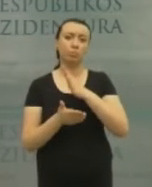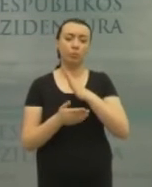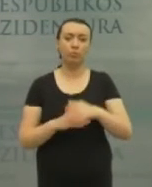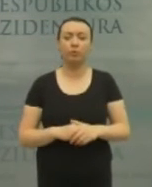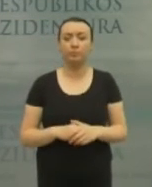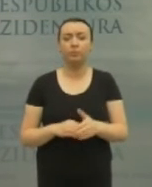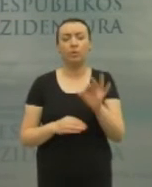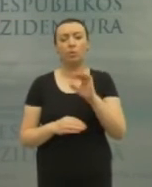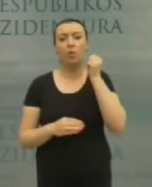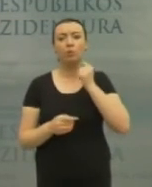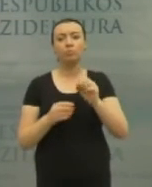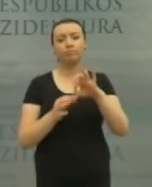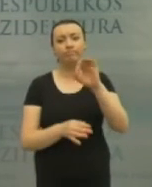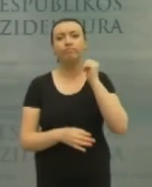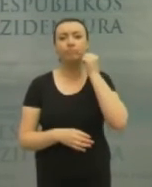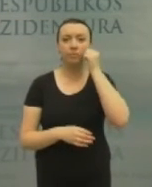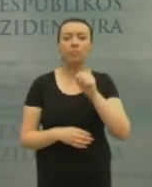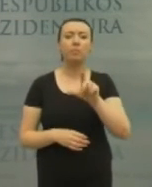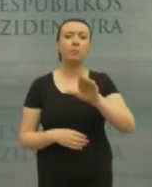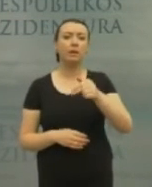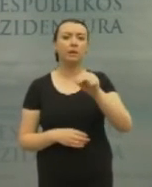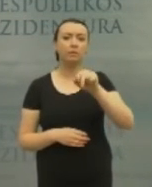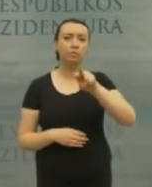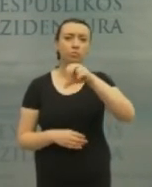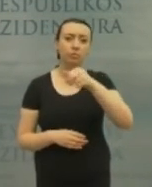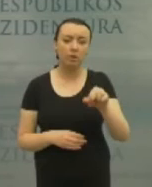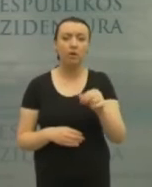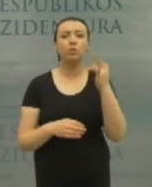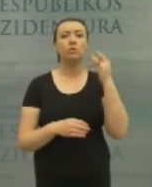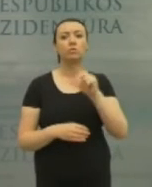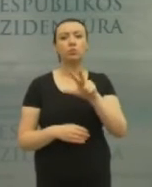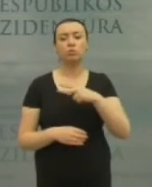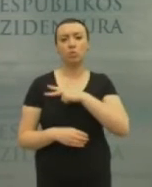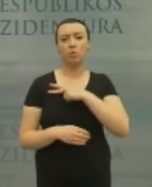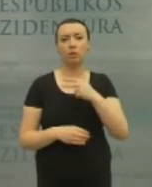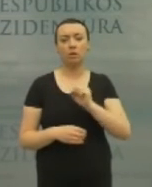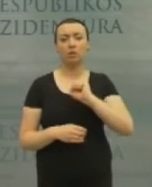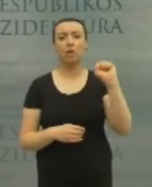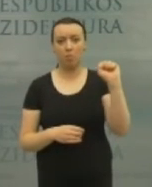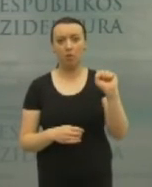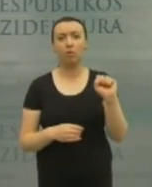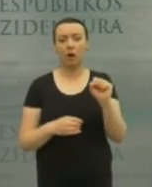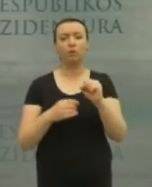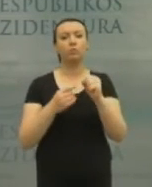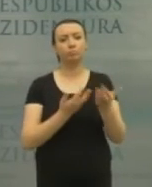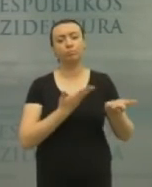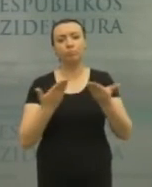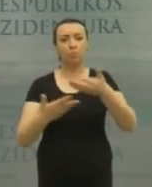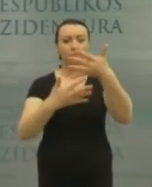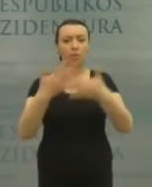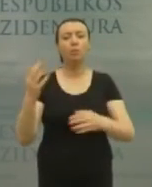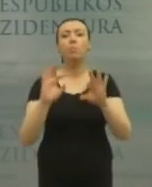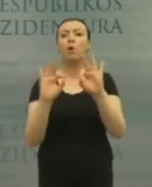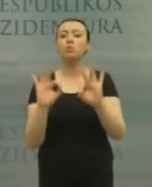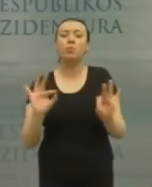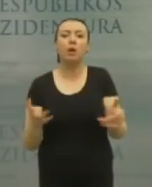Čia konkrečiai norėčiau padėkoti gerbiamai Viliai Blinkėvičiūtėjui, už tai, ką su Savdemokratų partija pateikė tikrai labai išsamų sąrašą pasiūlymų,